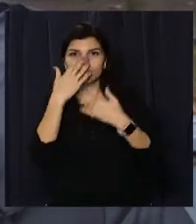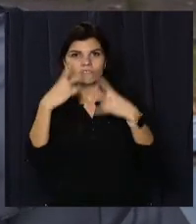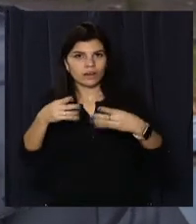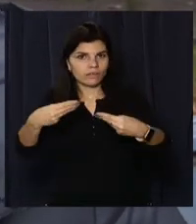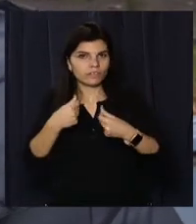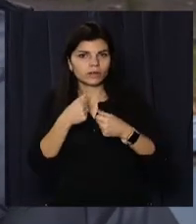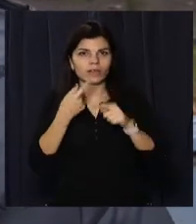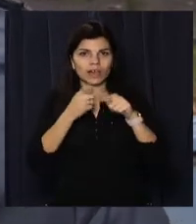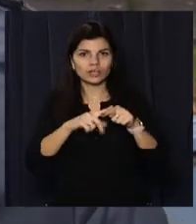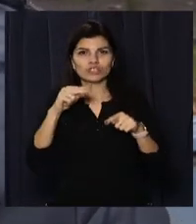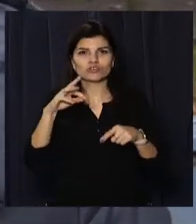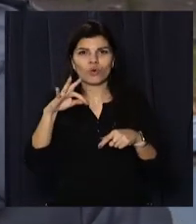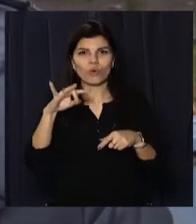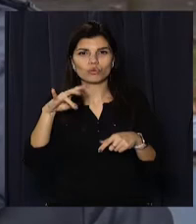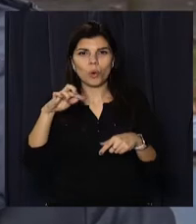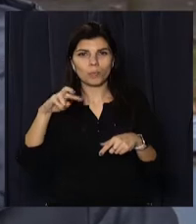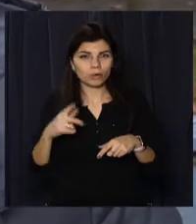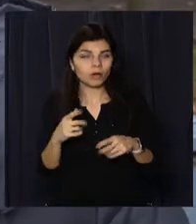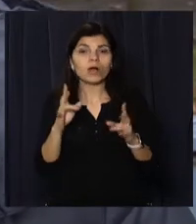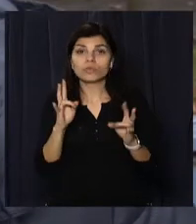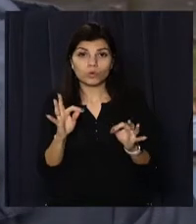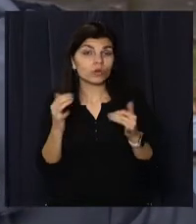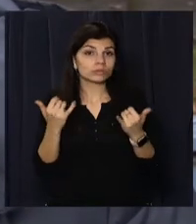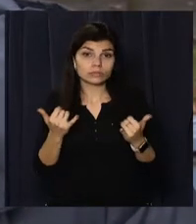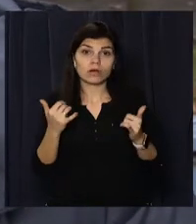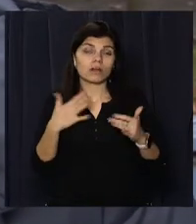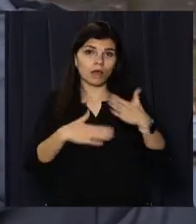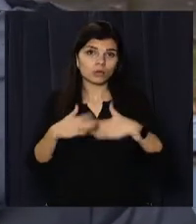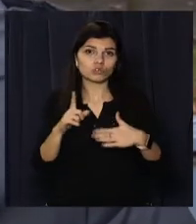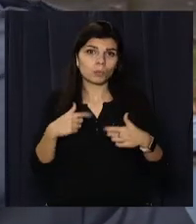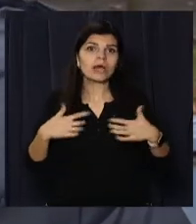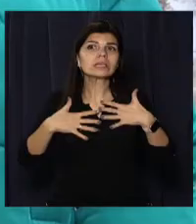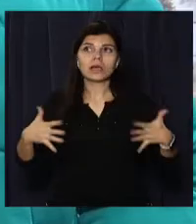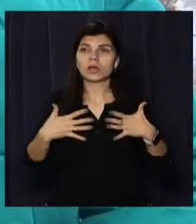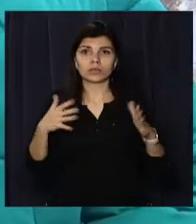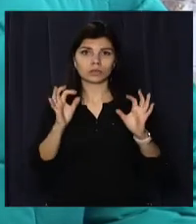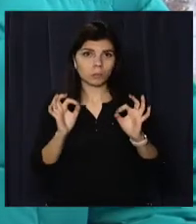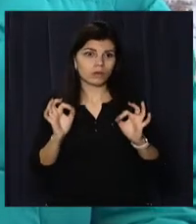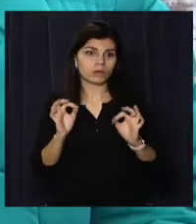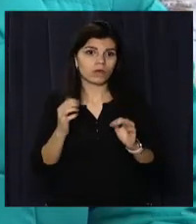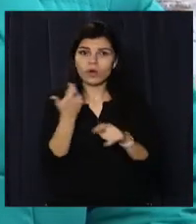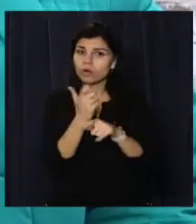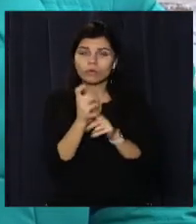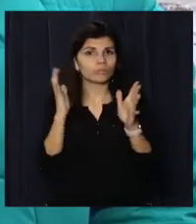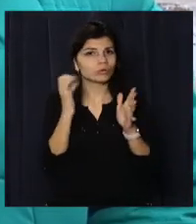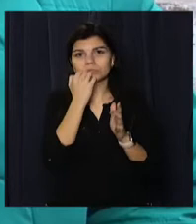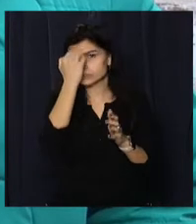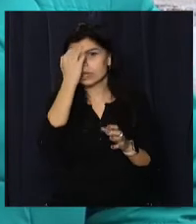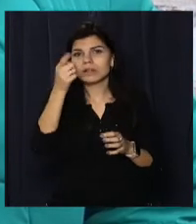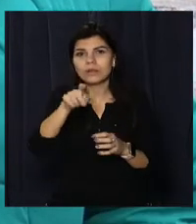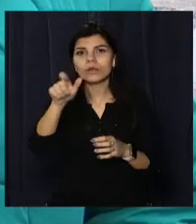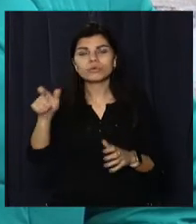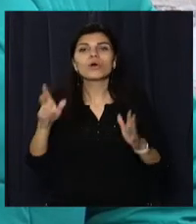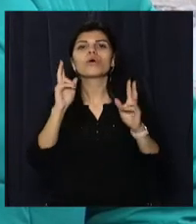Слава Богу, все добре, але для мене радість, що ми зараз вже можемо якось дихати цим повітрям. Огромне дякую тим людям, які